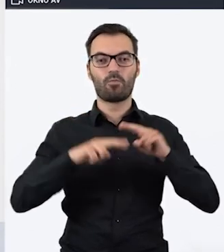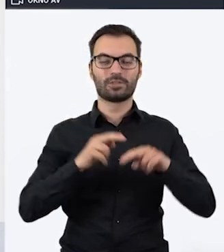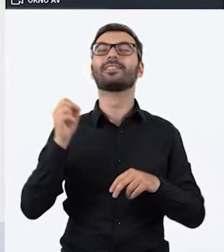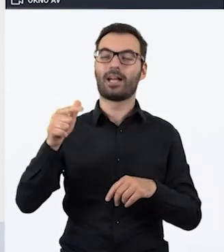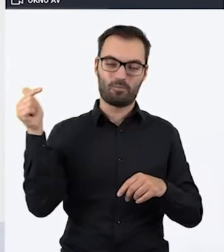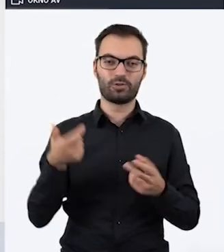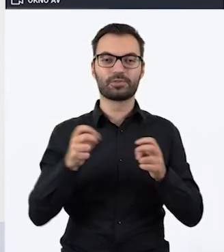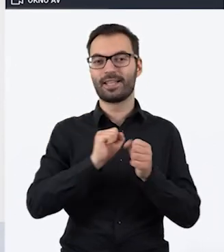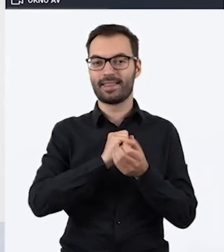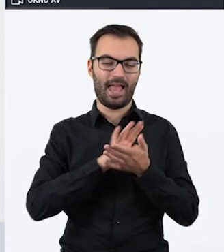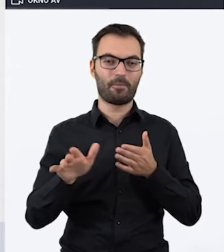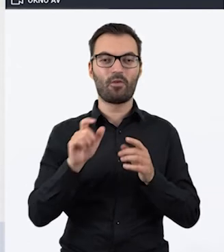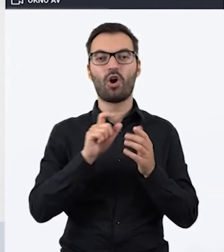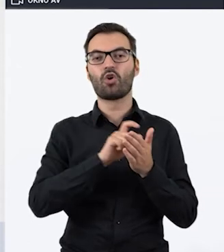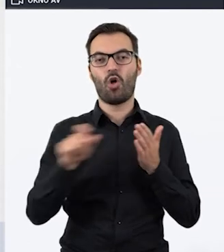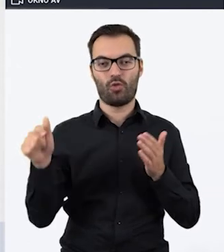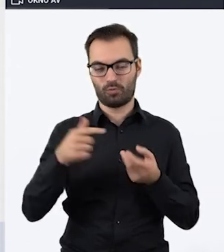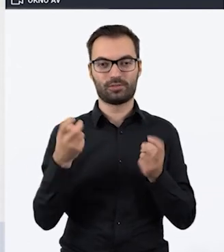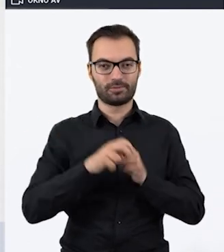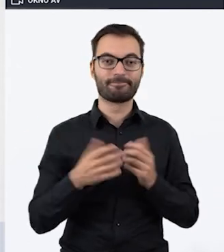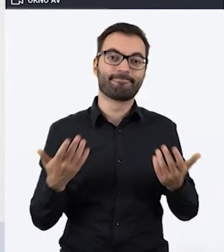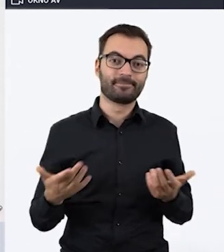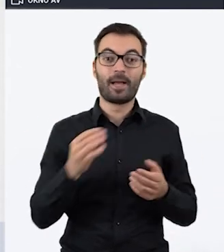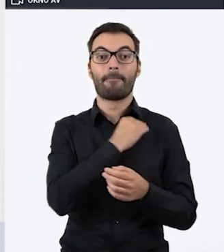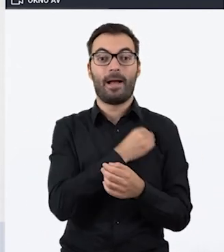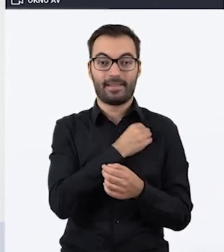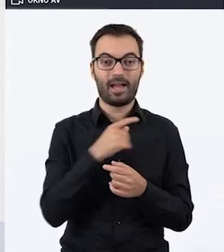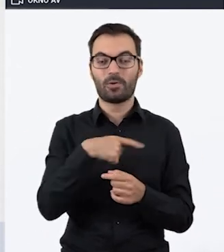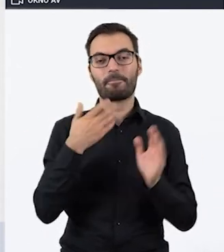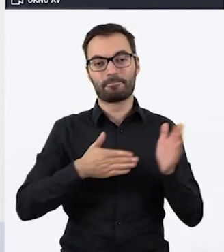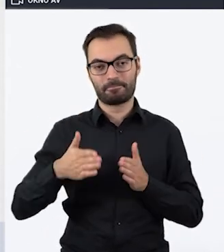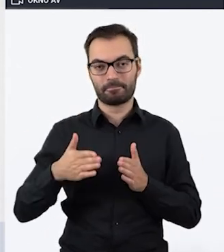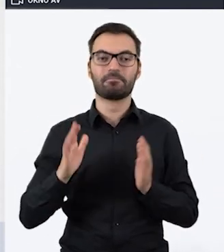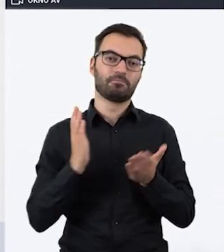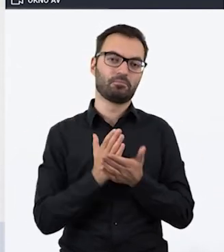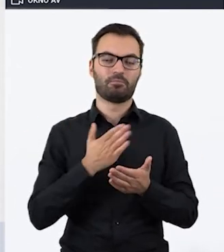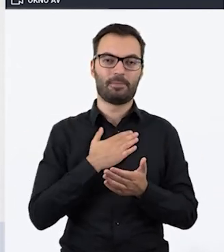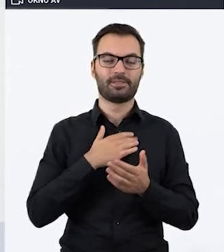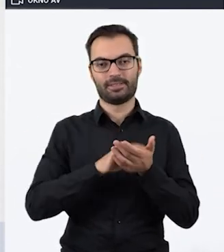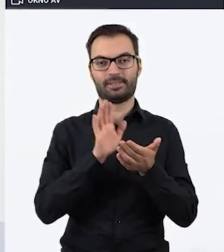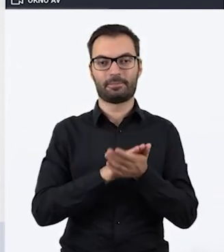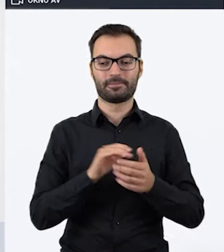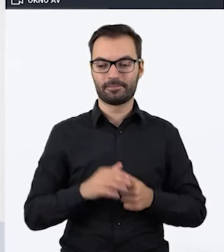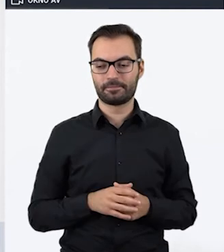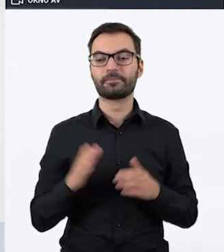należy założyć darmowe konto. I wtedy te materiały, które sobie przygotujemy, będziemy mieli zapisane. Przechodzimy, Kseniu, do